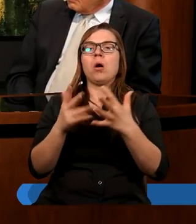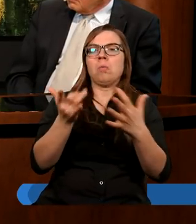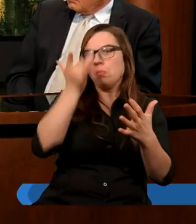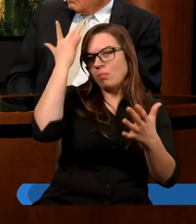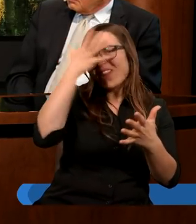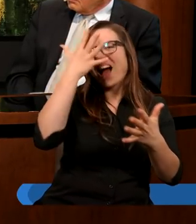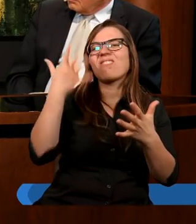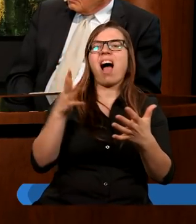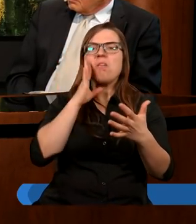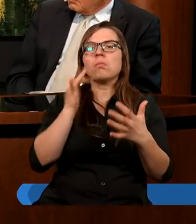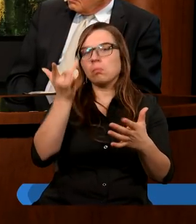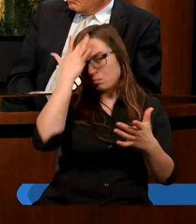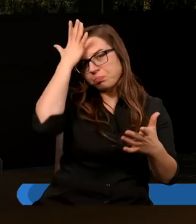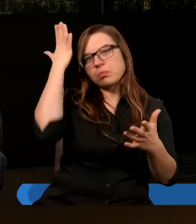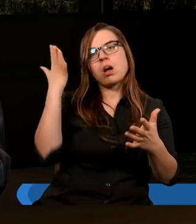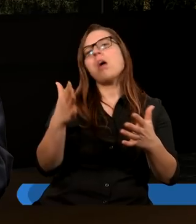decyzję,